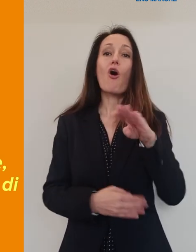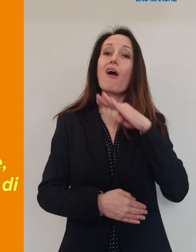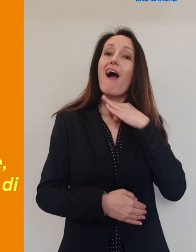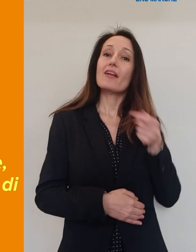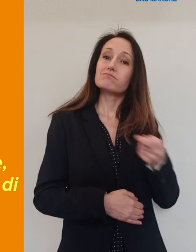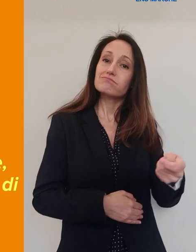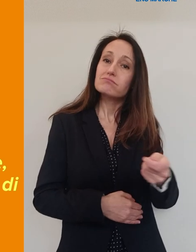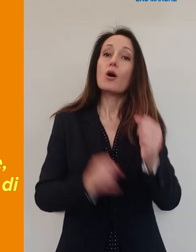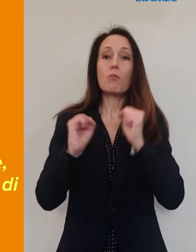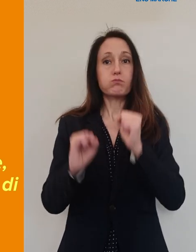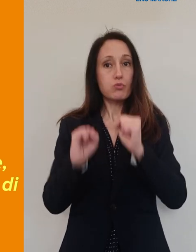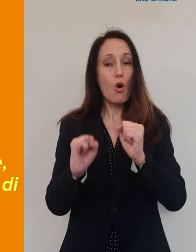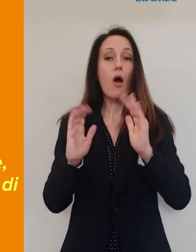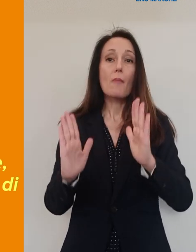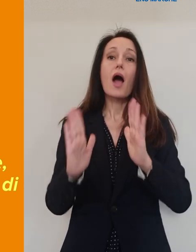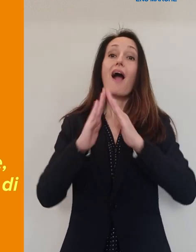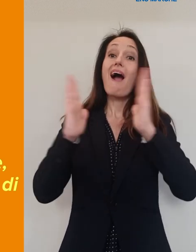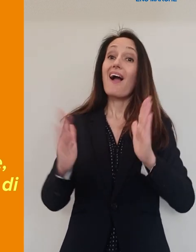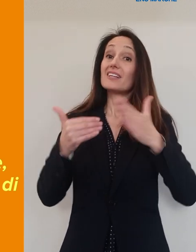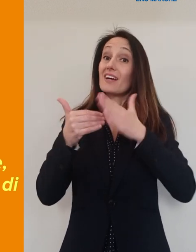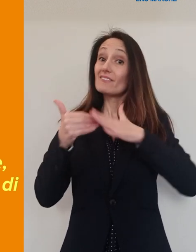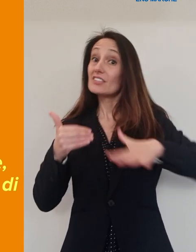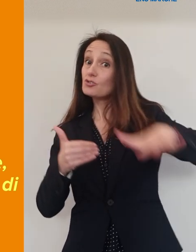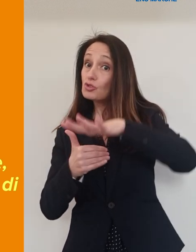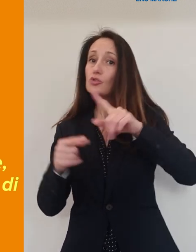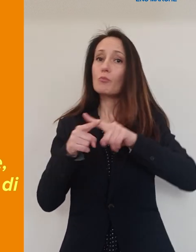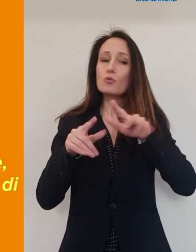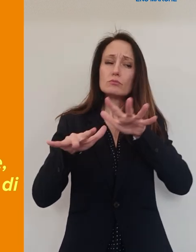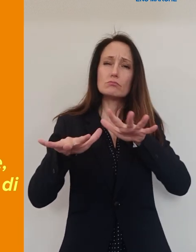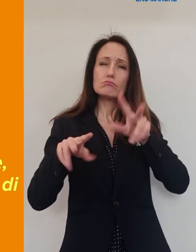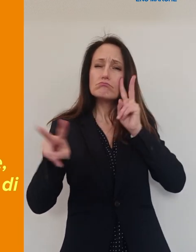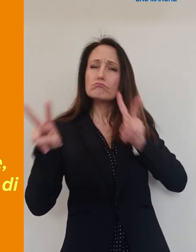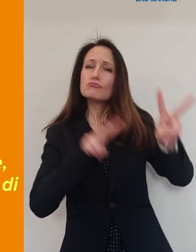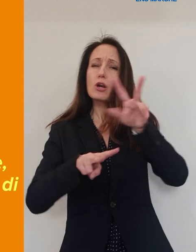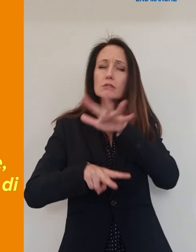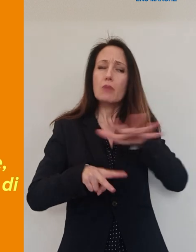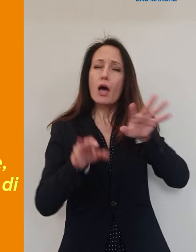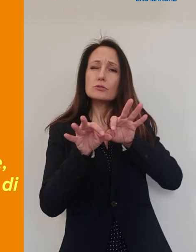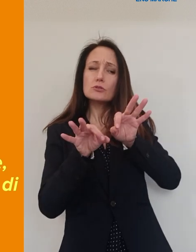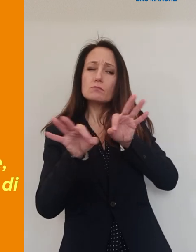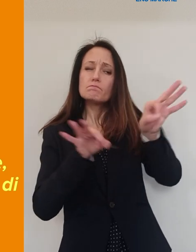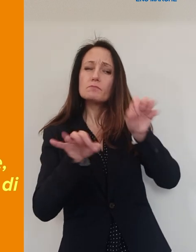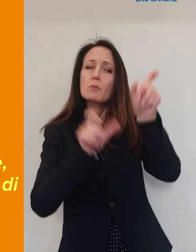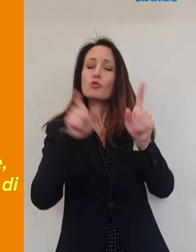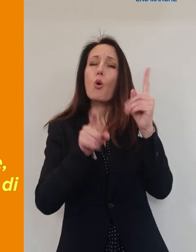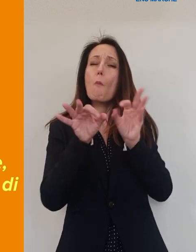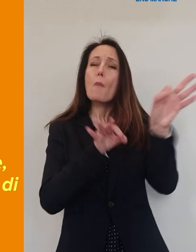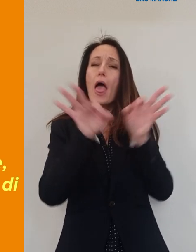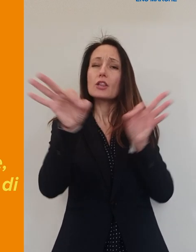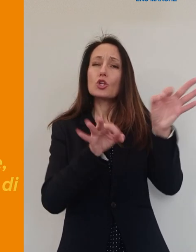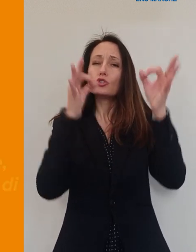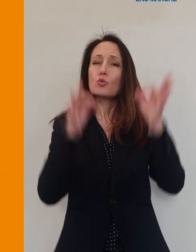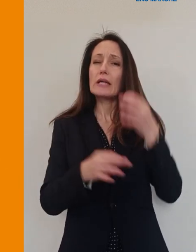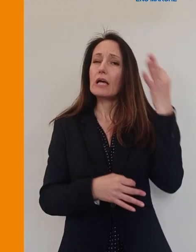spazi che consentano di evitare contatti e mantenere sempre la distanza di sicurezza di almeno un metro con altre